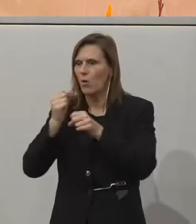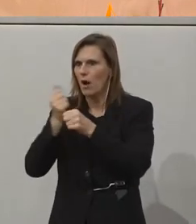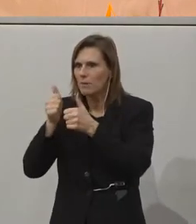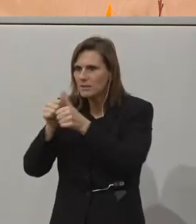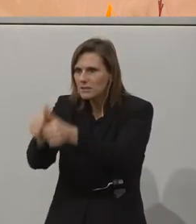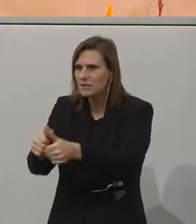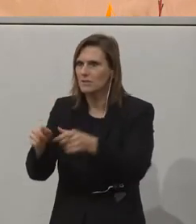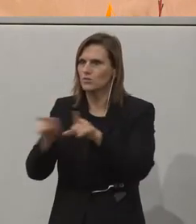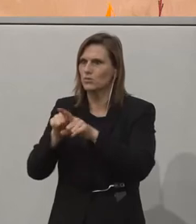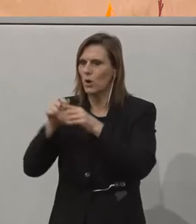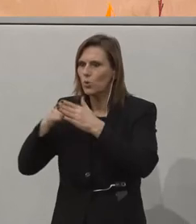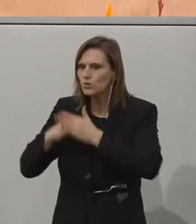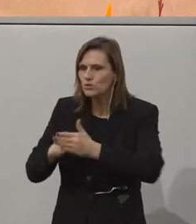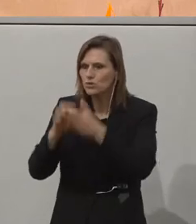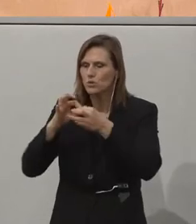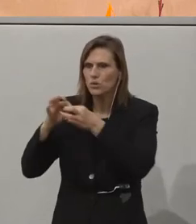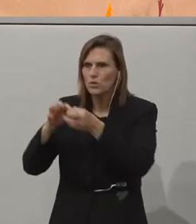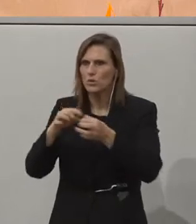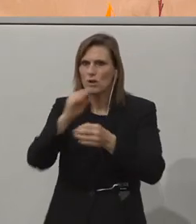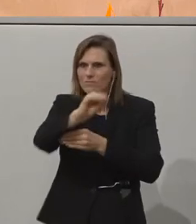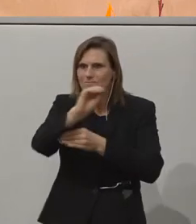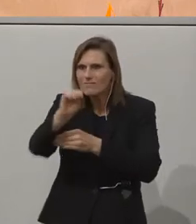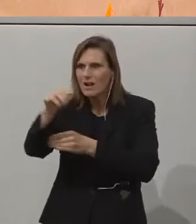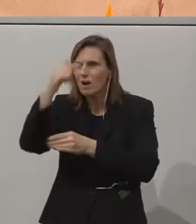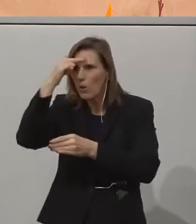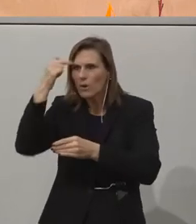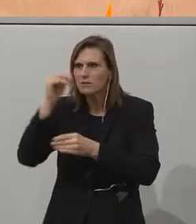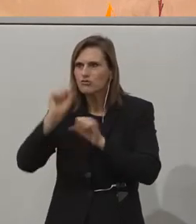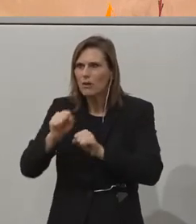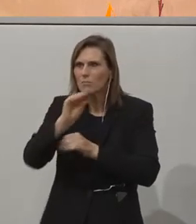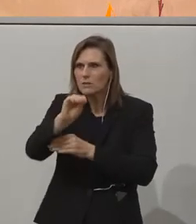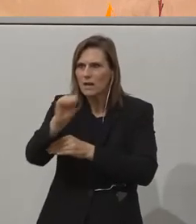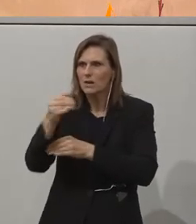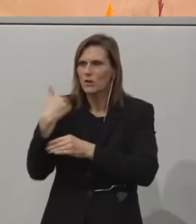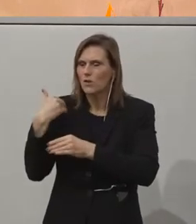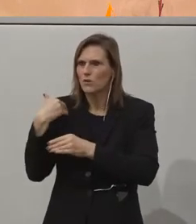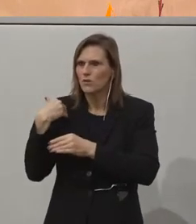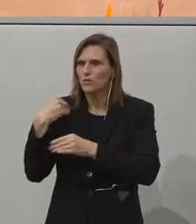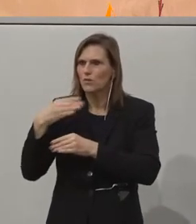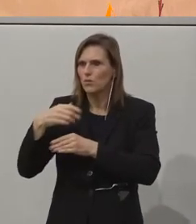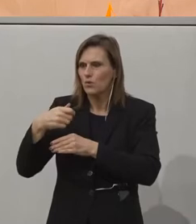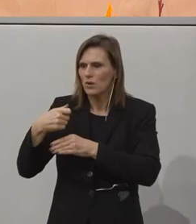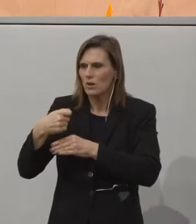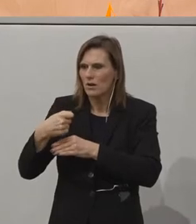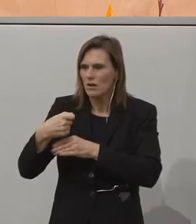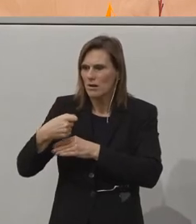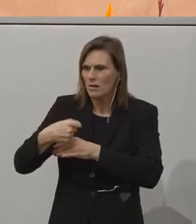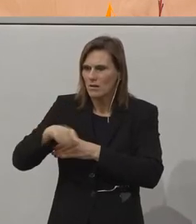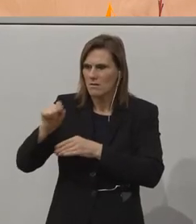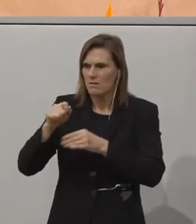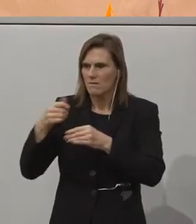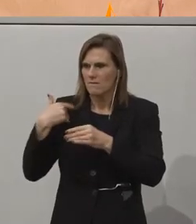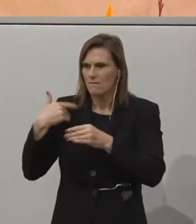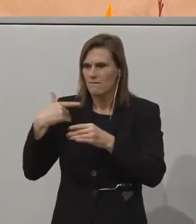Unterstützungsorganisationen und sagen den Leuten vor Ort, und ich habe früher bei Baumarkst 265 Menschen mit Behinderung